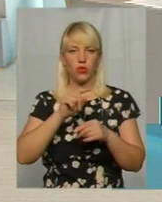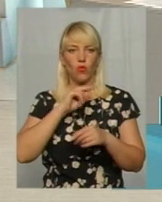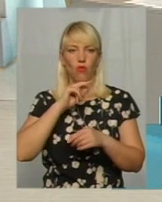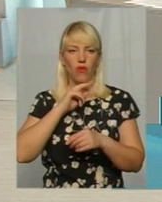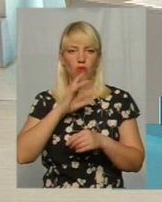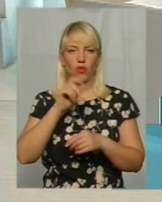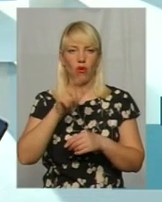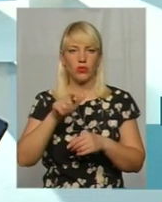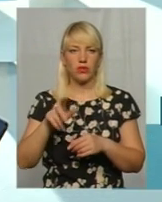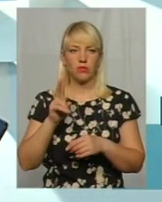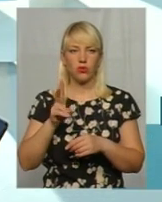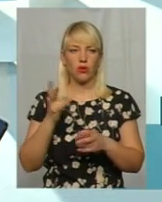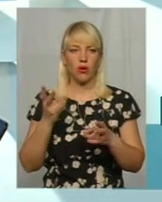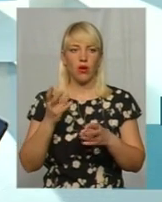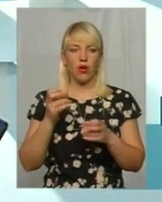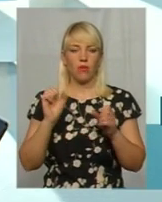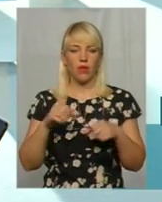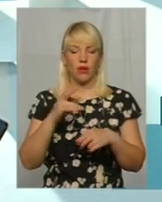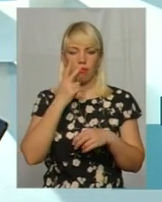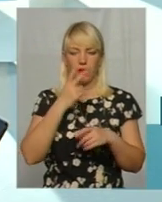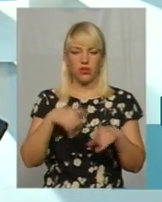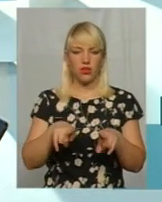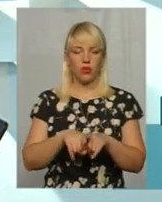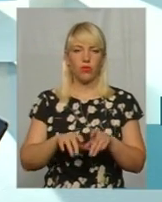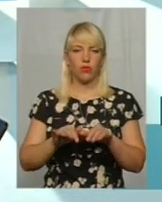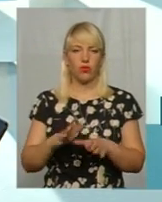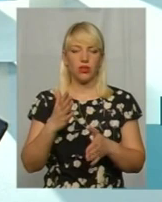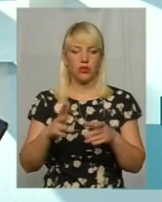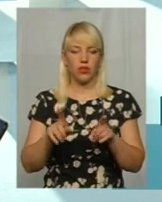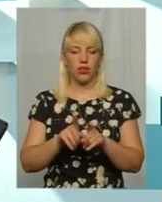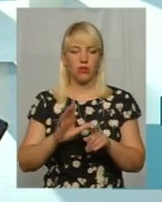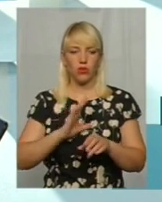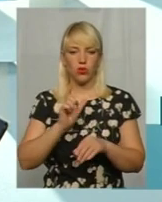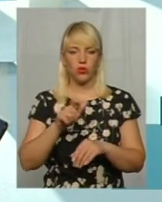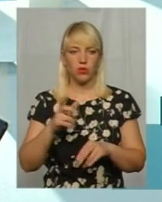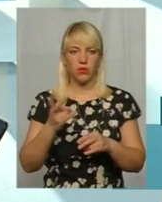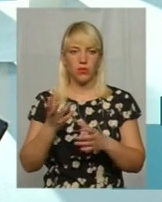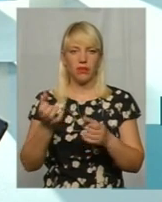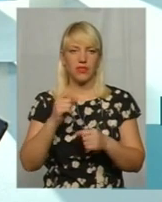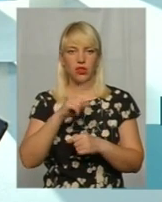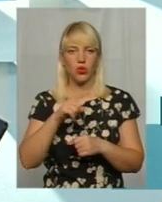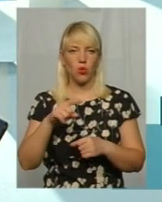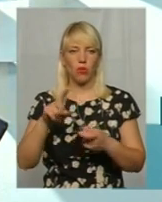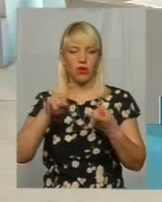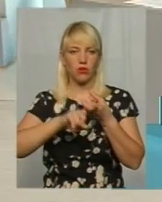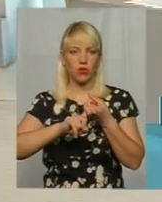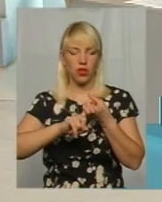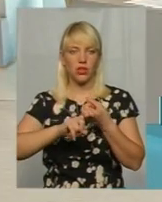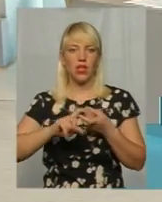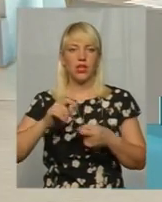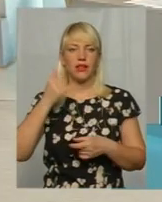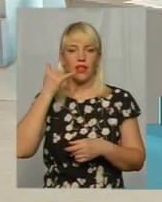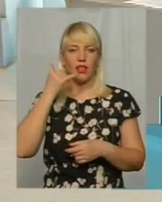могли бачити цю подію. Якщо такі особи були, бажано одразу взяти контактні номери телефонів, щоб у випадку